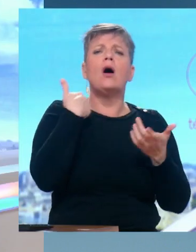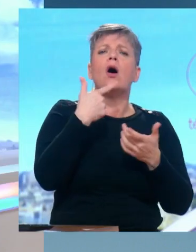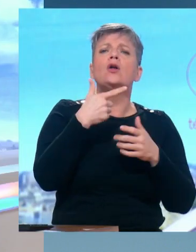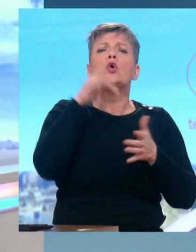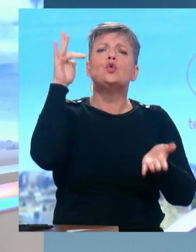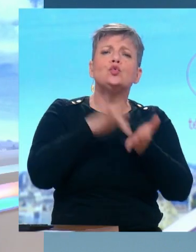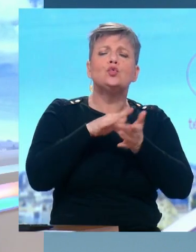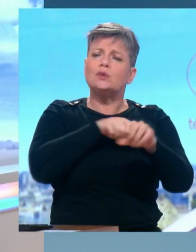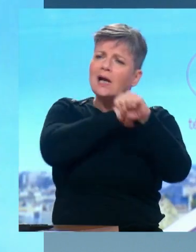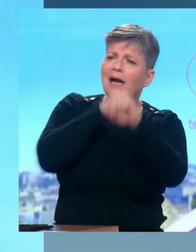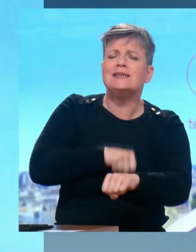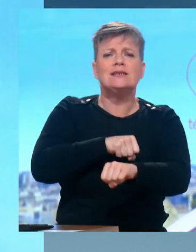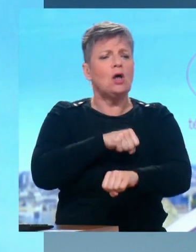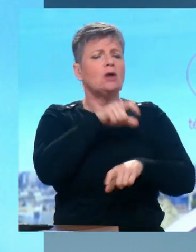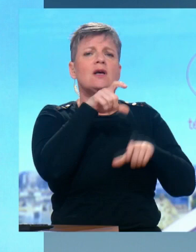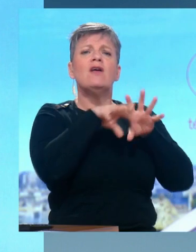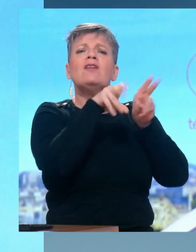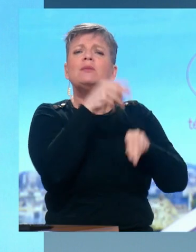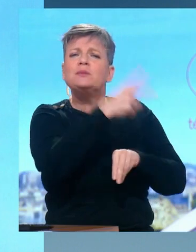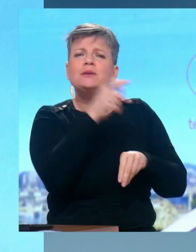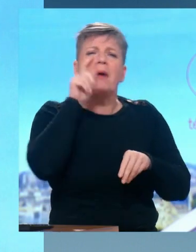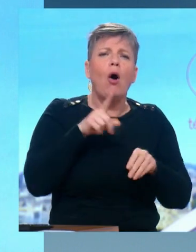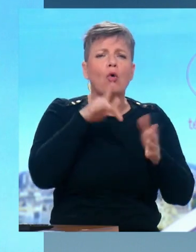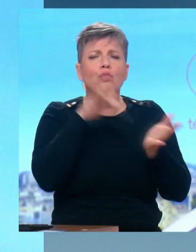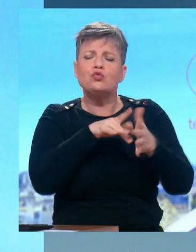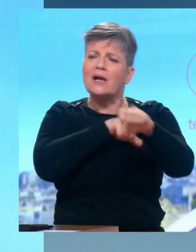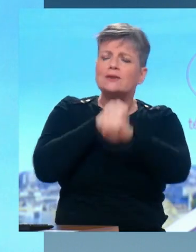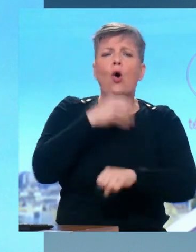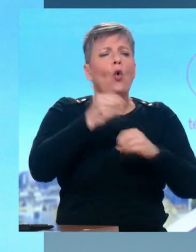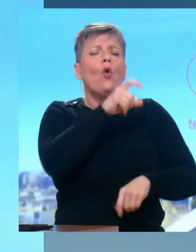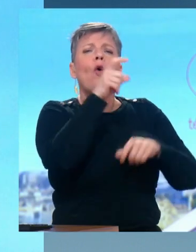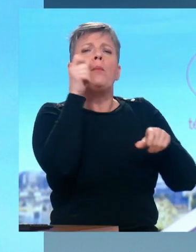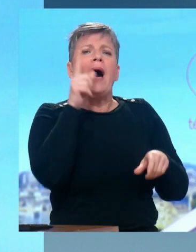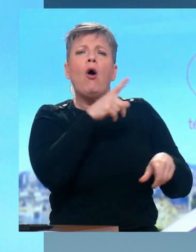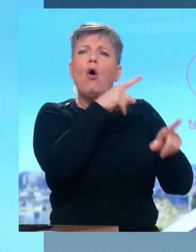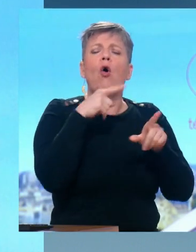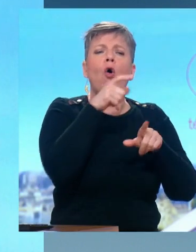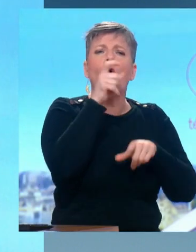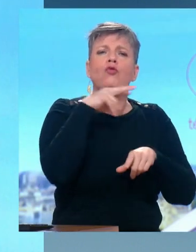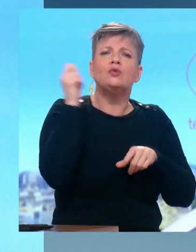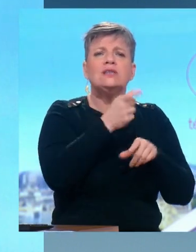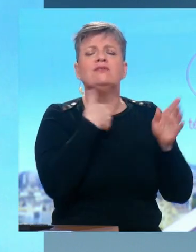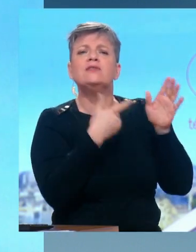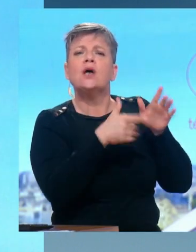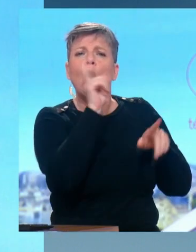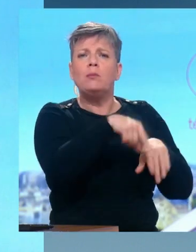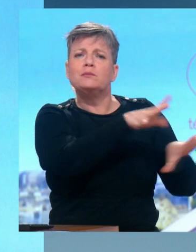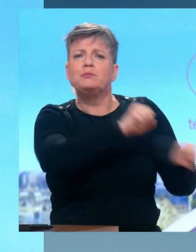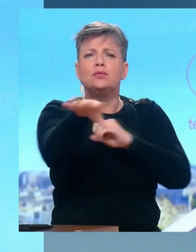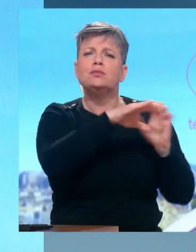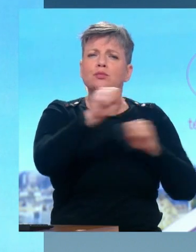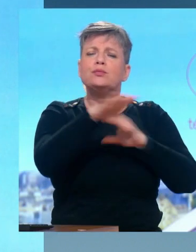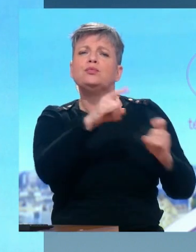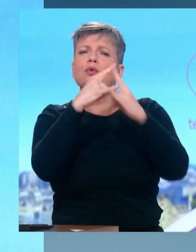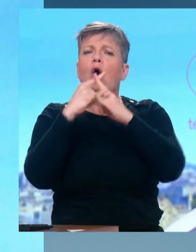de résistants qui ont perdu la vie, qui ont été embarqués, emprisonnés dans des camps de concentration par des nazis, par des collabos français,